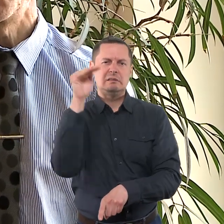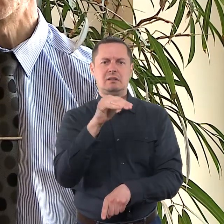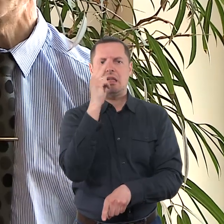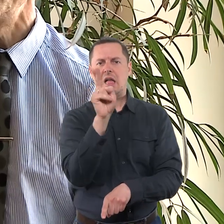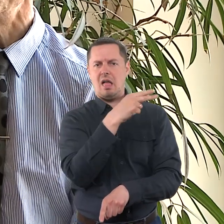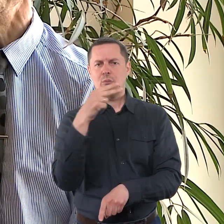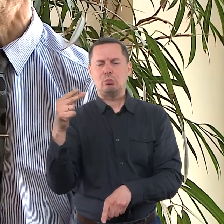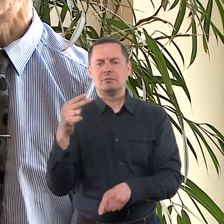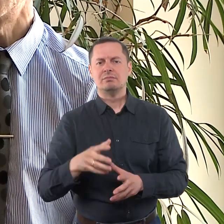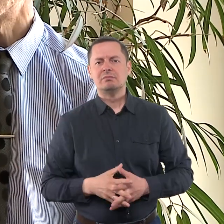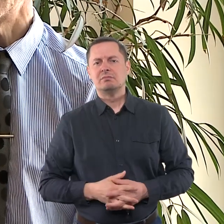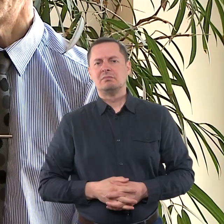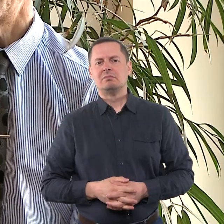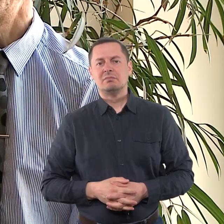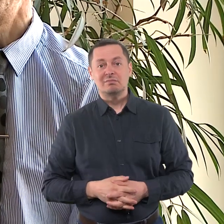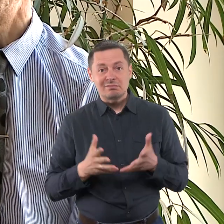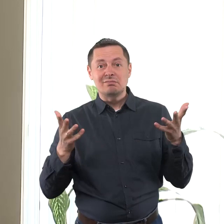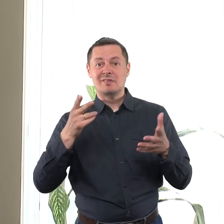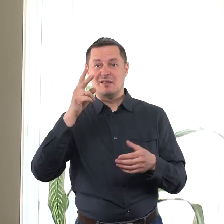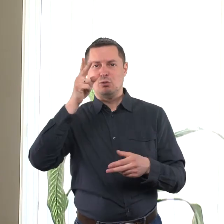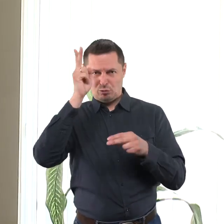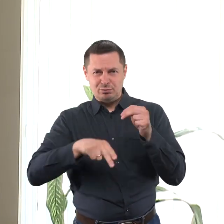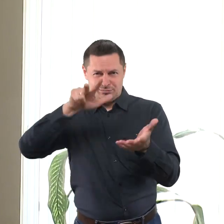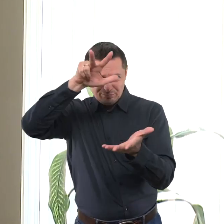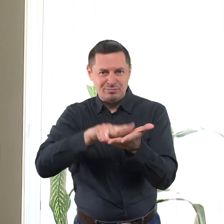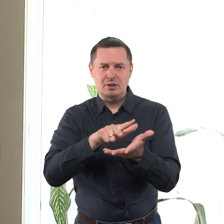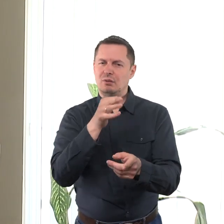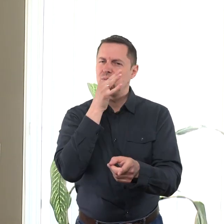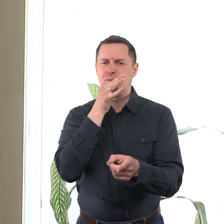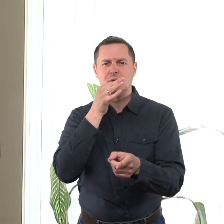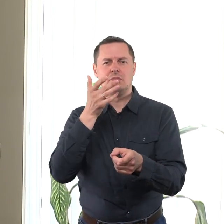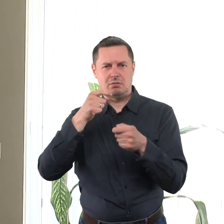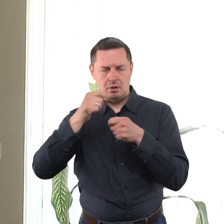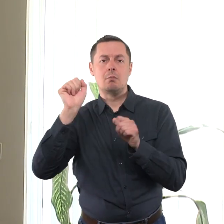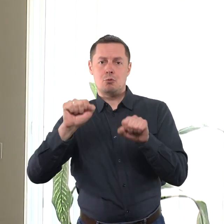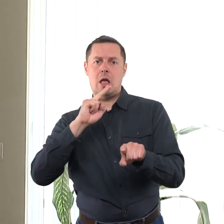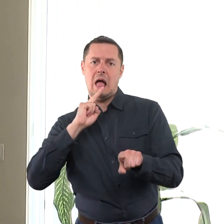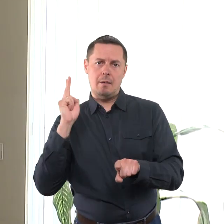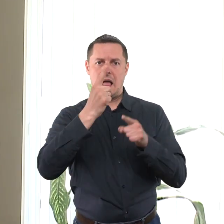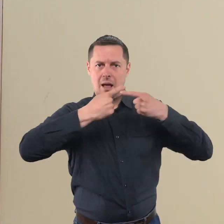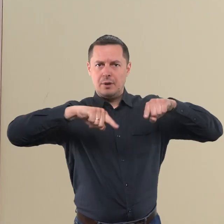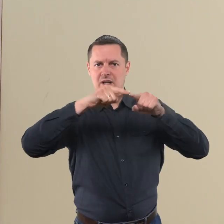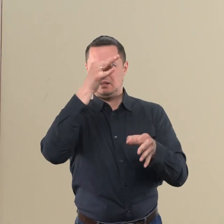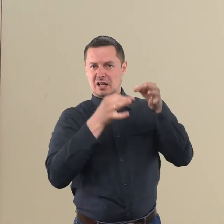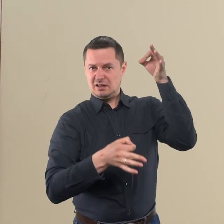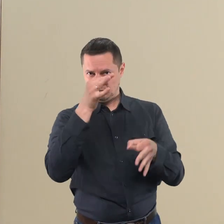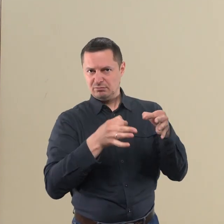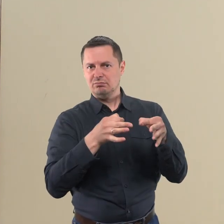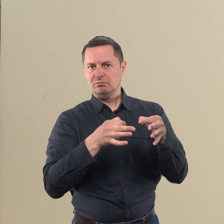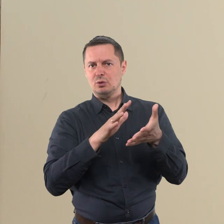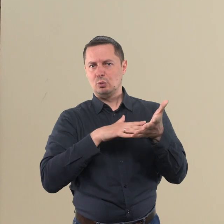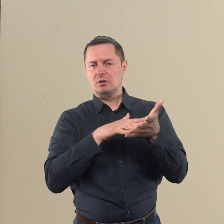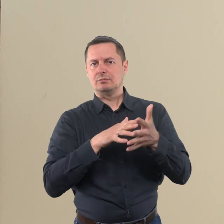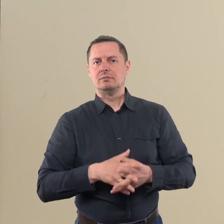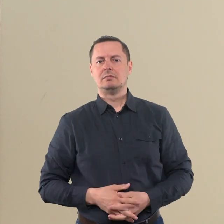sudaro daugiau kaip 22 tūkstančių eurų. Šis nuosprendis reneisi teisėjas ir gali būti skundžiamas Lietuvos apeliaciniam